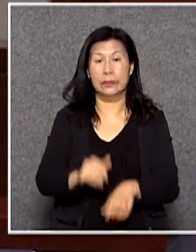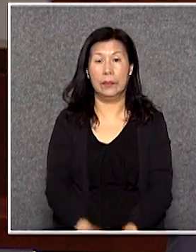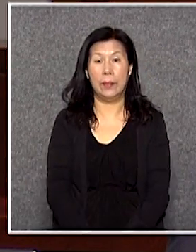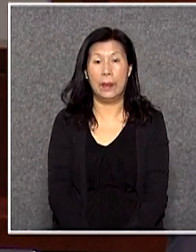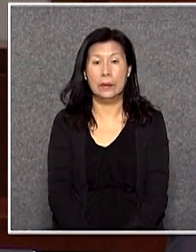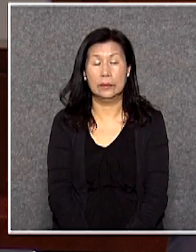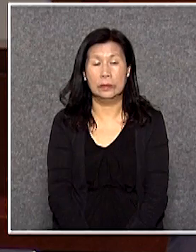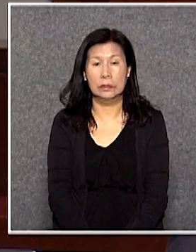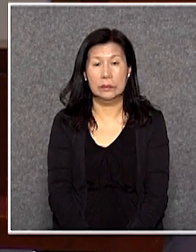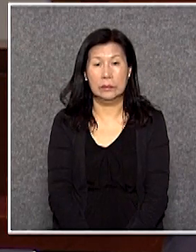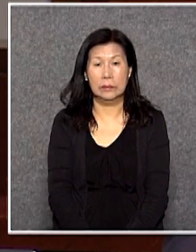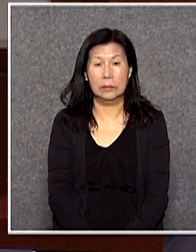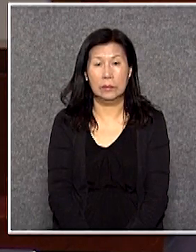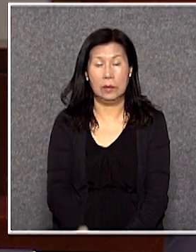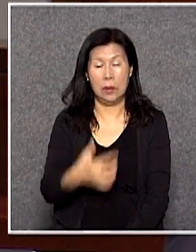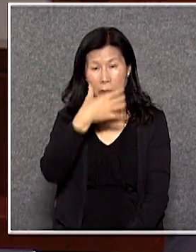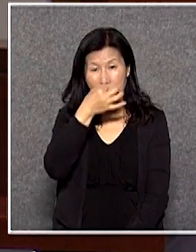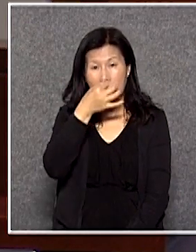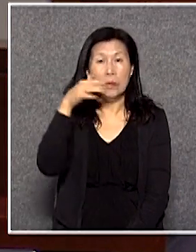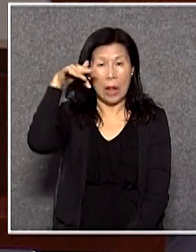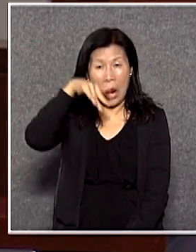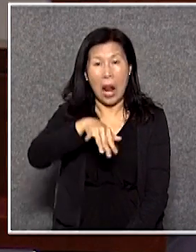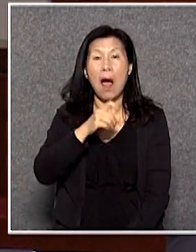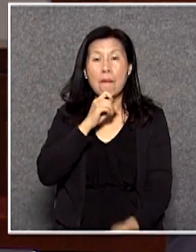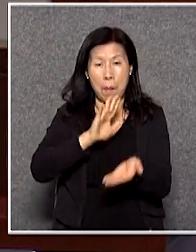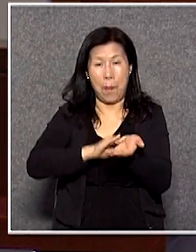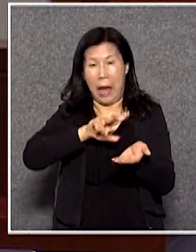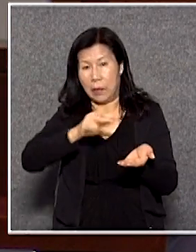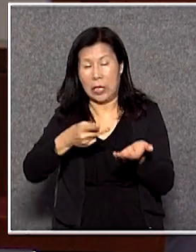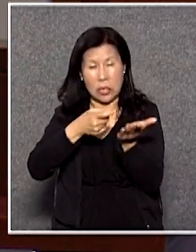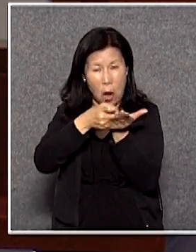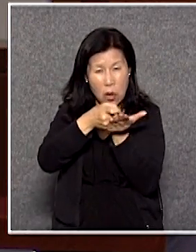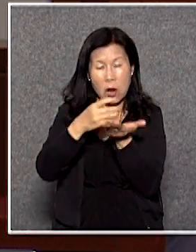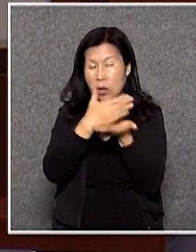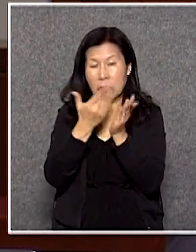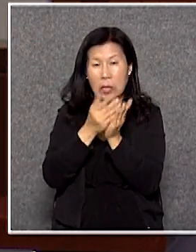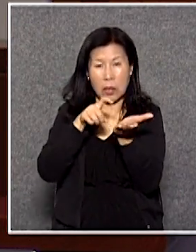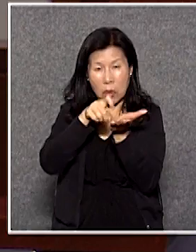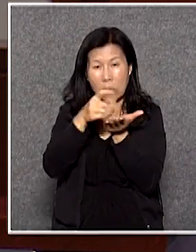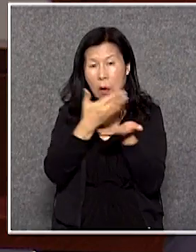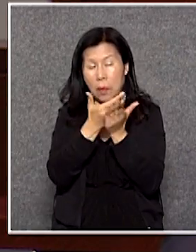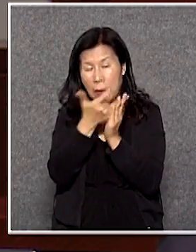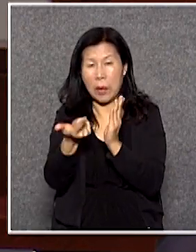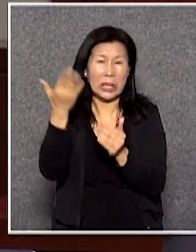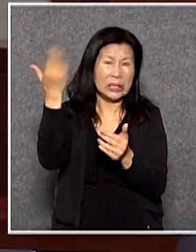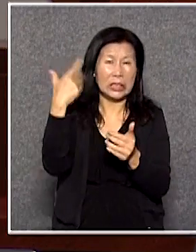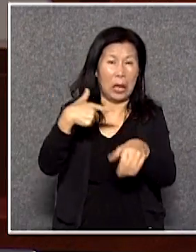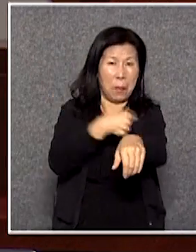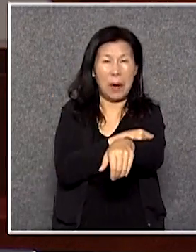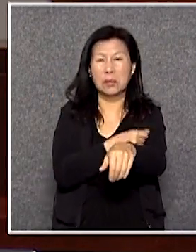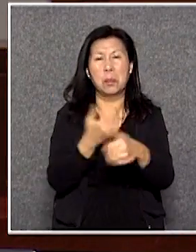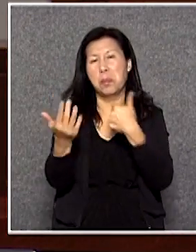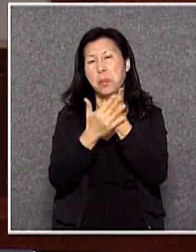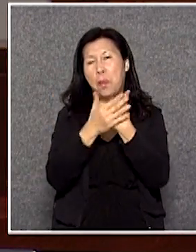所以因為流感變種之前那些流感疫苗就沒有什麼效再加上